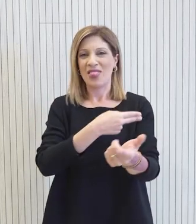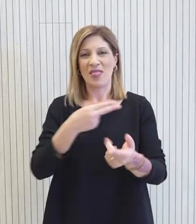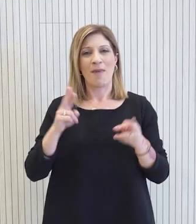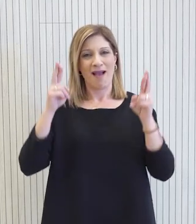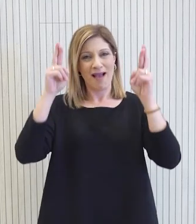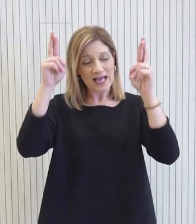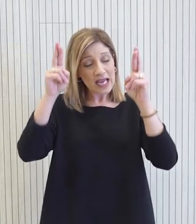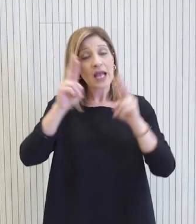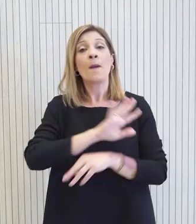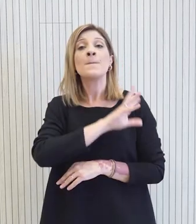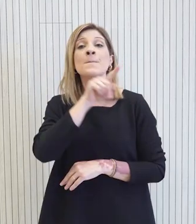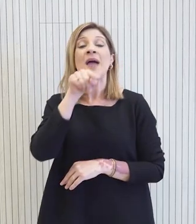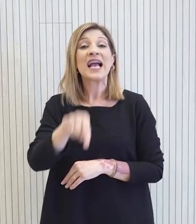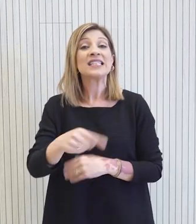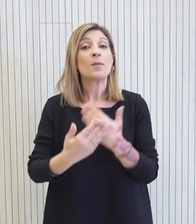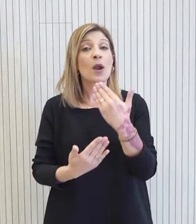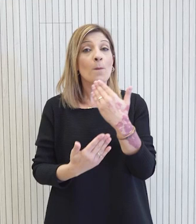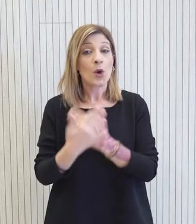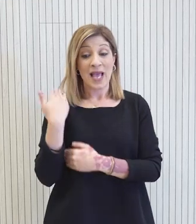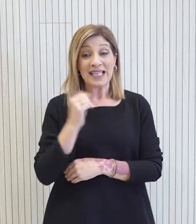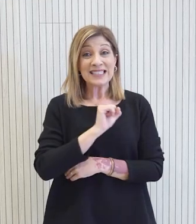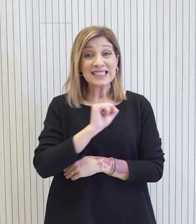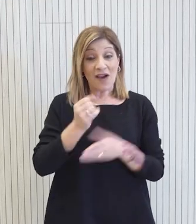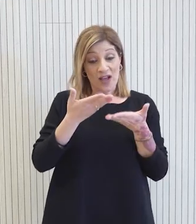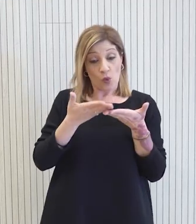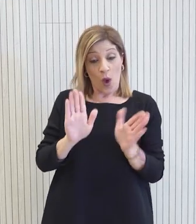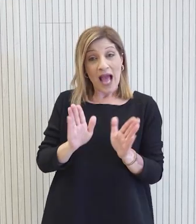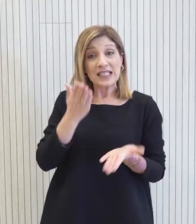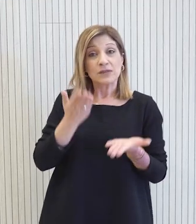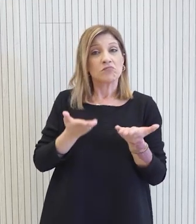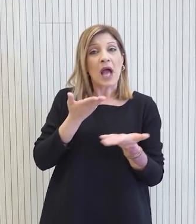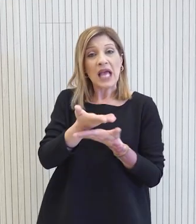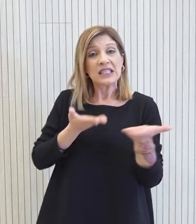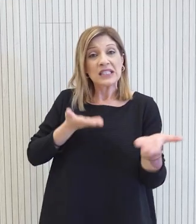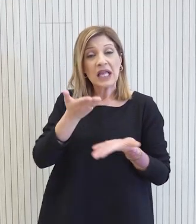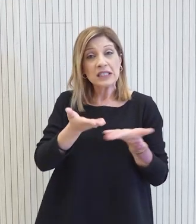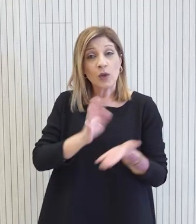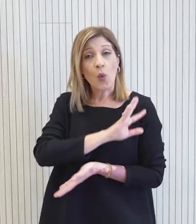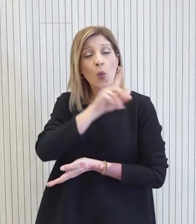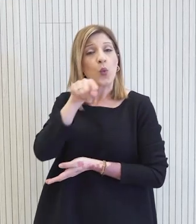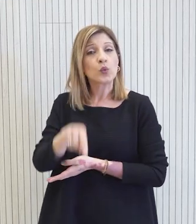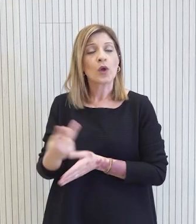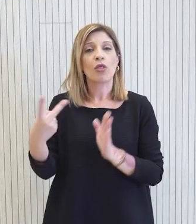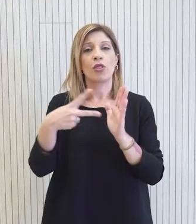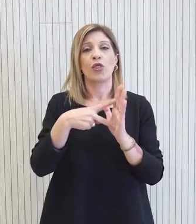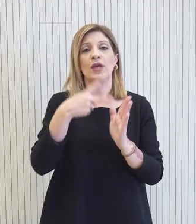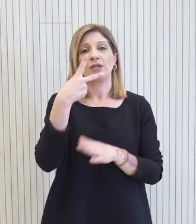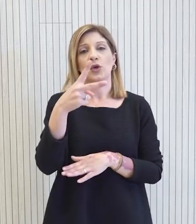Συγκεκριμένα, μέχρι σήμερα το πρωί, από το Σάββατο όπου άνοιξε η διαδικασία αιτήσεων έχουν υποβληθεί συνολικά 2